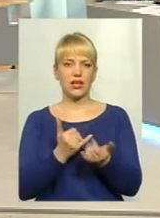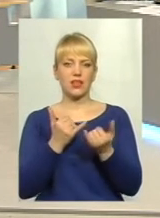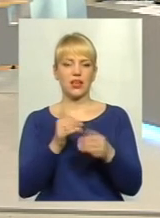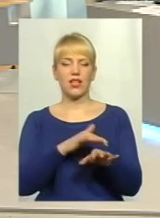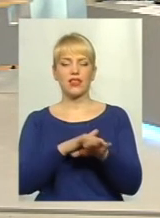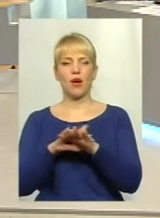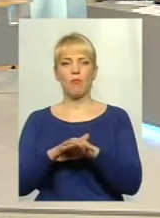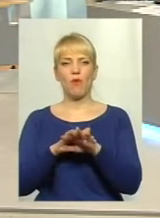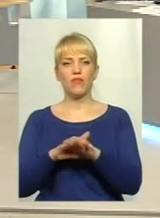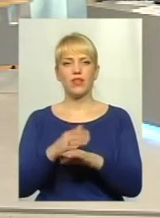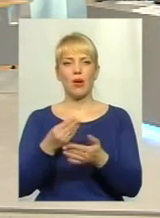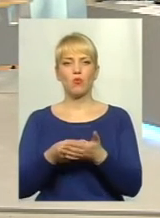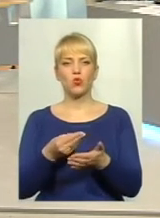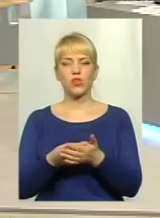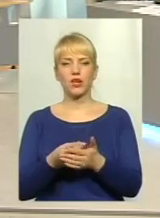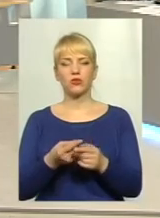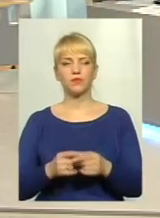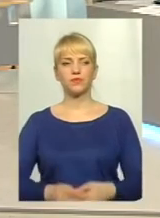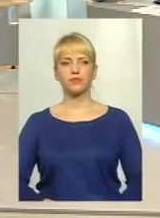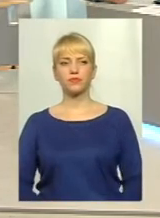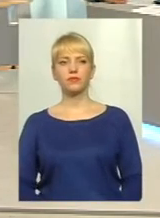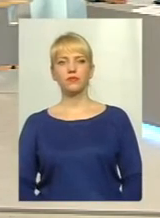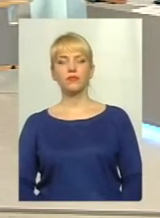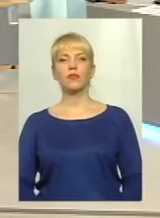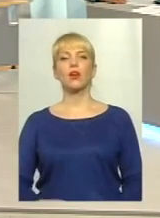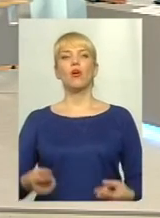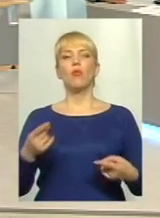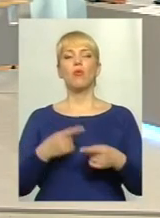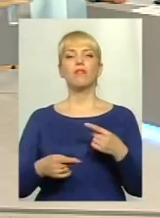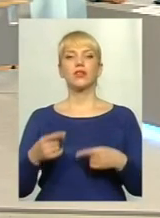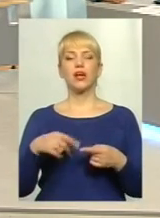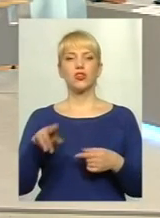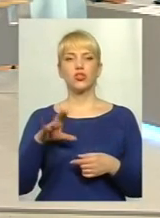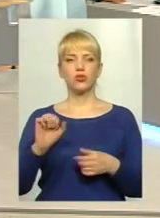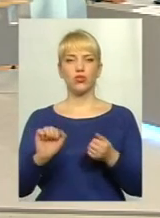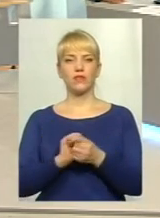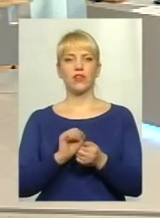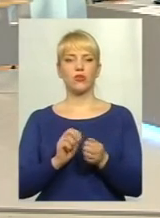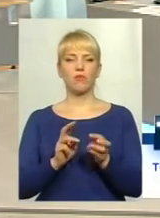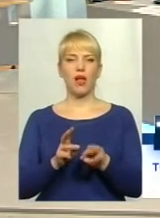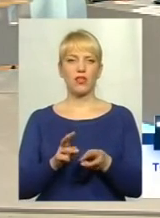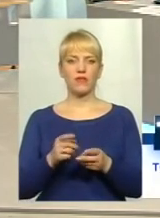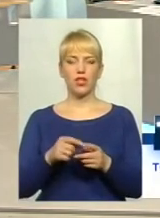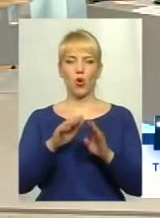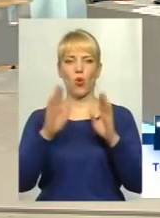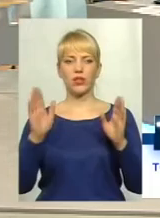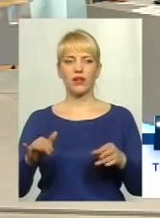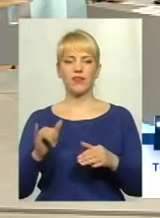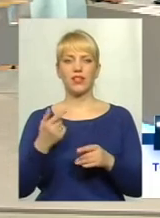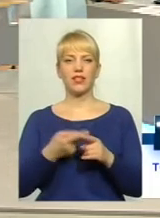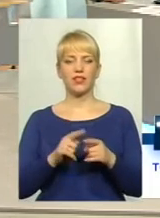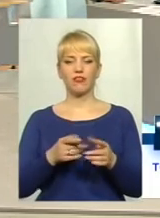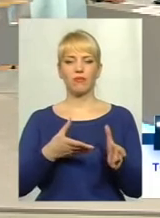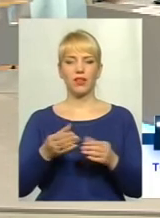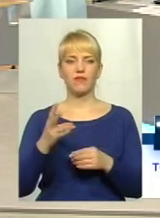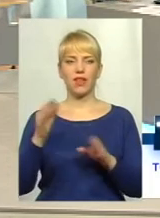бюджету, для попередження ситуації щодо спалення. Повертаючись до твердопаливних котлів і їхнього впливу на